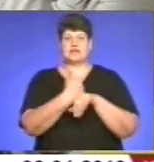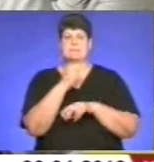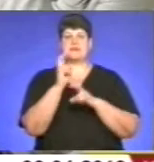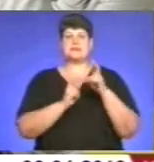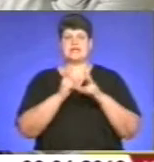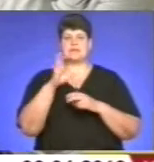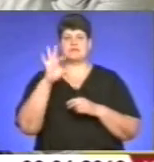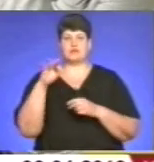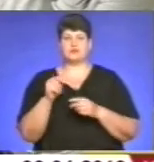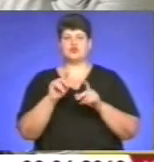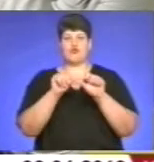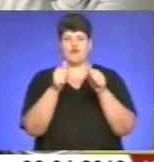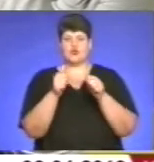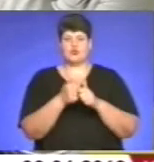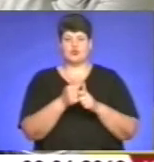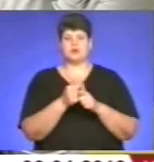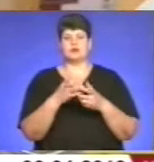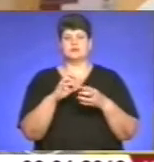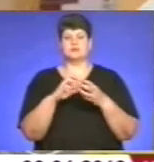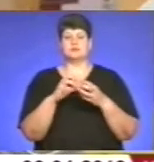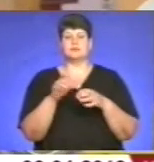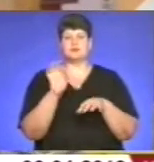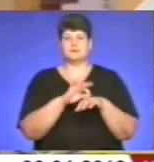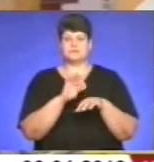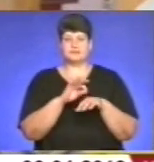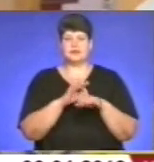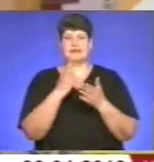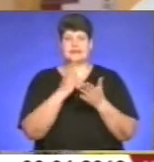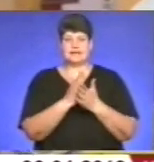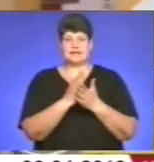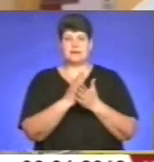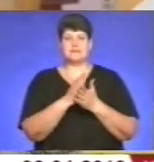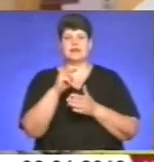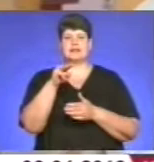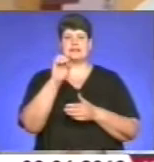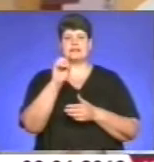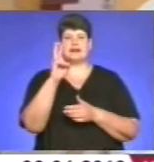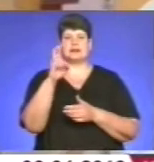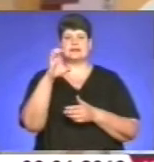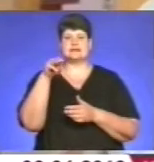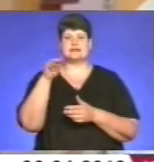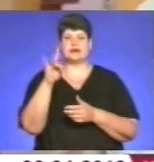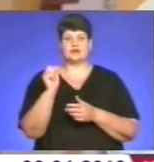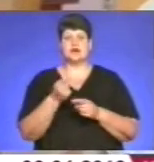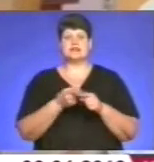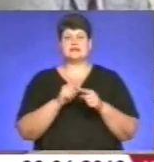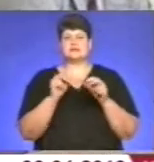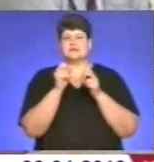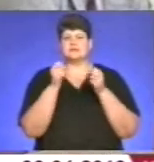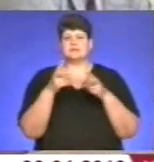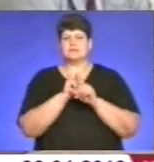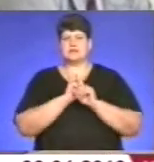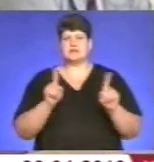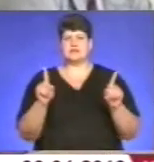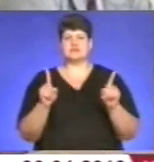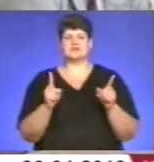формує рівень професійної патології в області, є відкрите акціонерне товариство «Текстерно». Специфіка виробництва на підприємстві пов